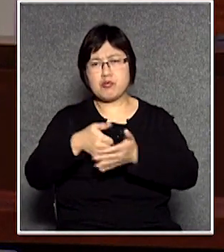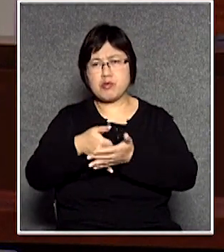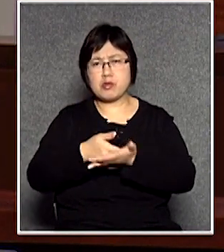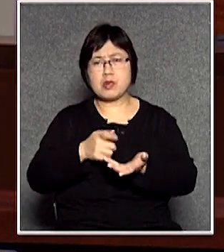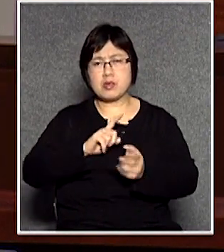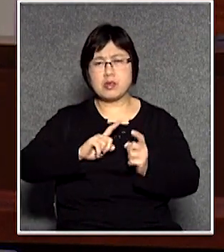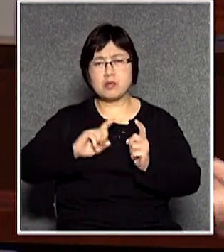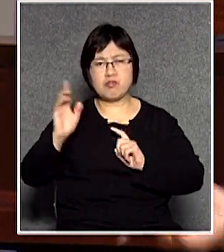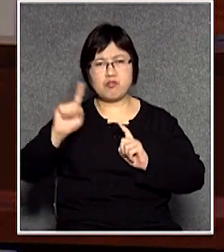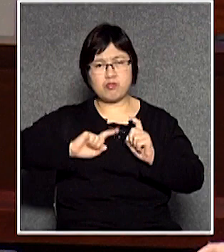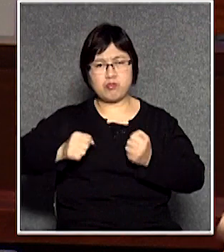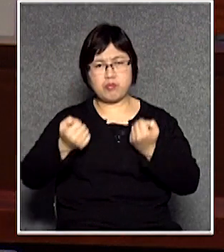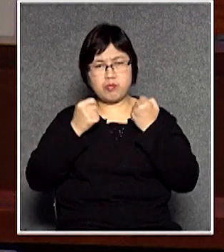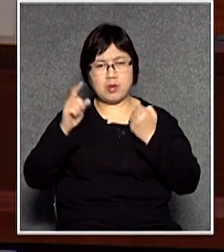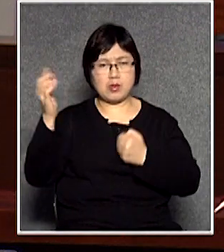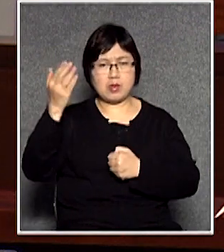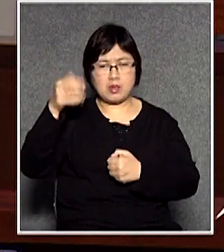水貨那些又怎樣對吧